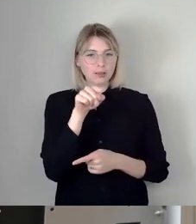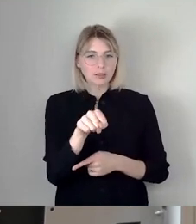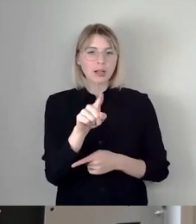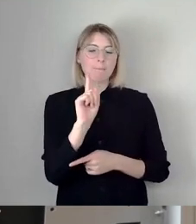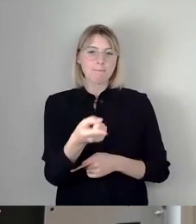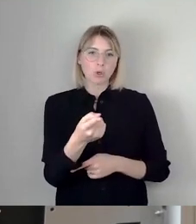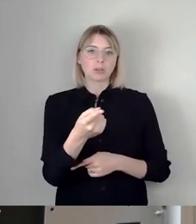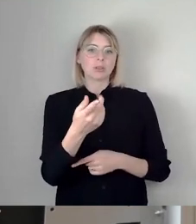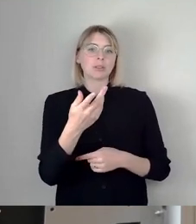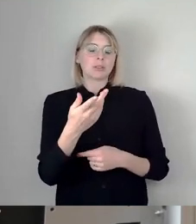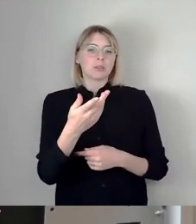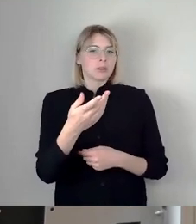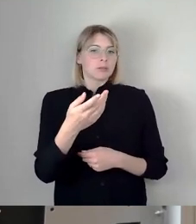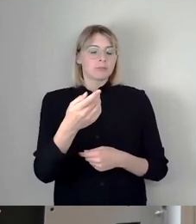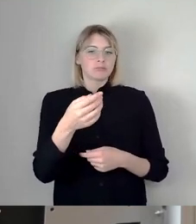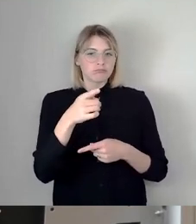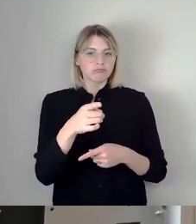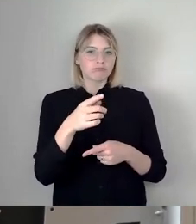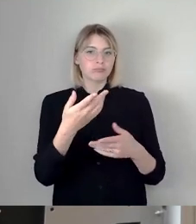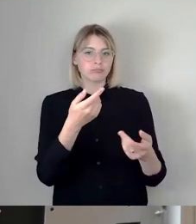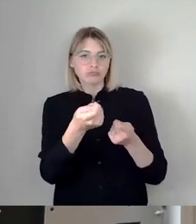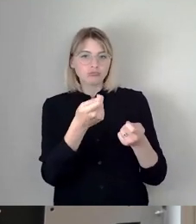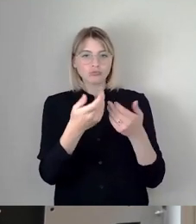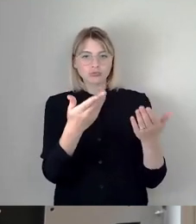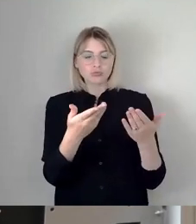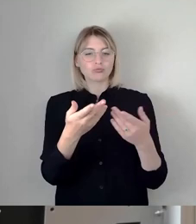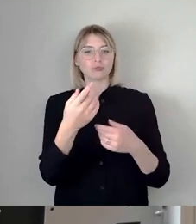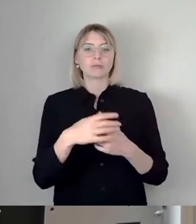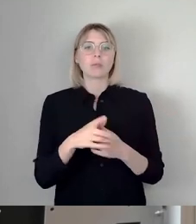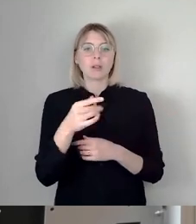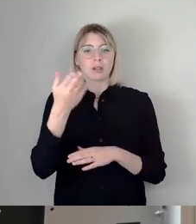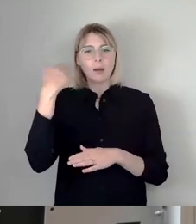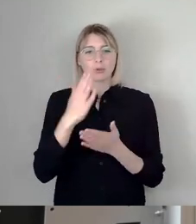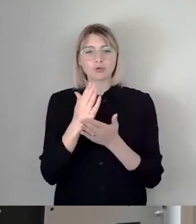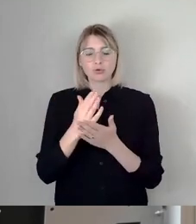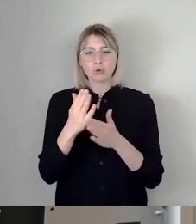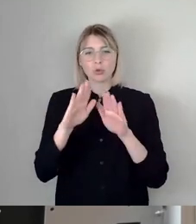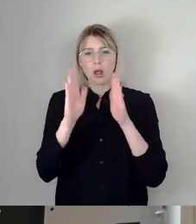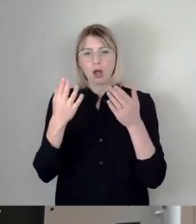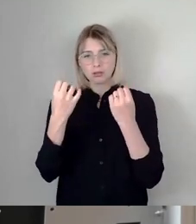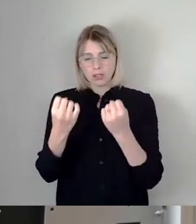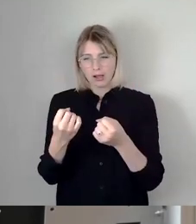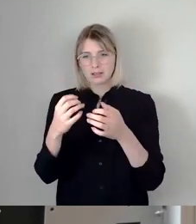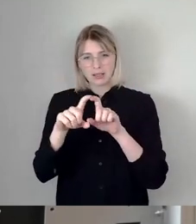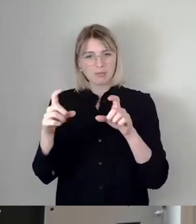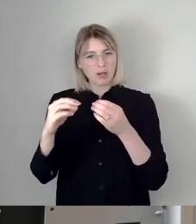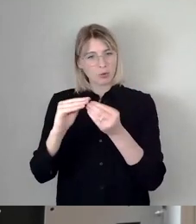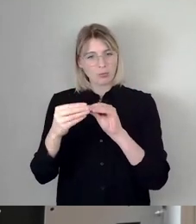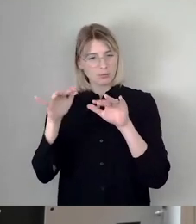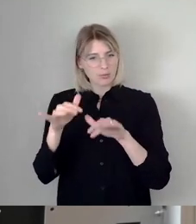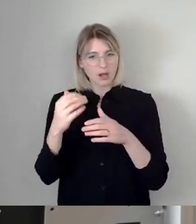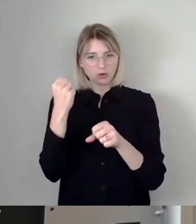Wir haben das erlebt in den letzten Jahren, dass so etwas natürlich vor den Zwängen des Haushalts oft hinten runterfällt. Heute sind wir in einer guten Situation.